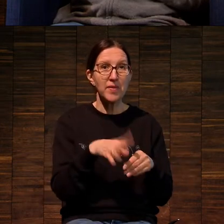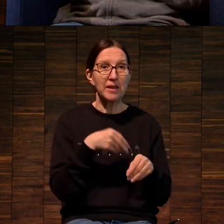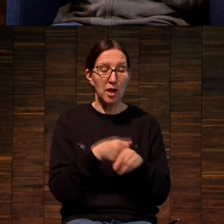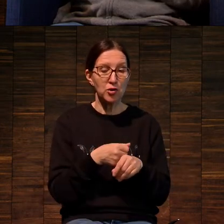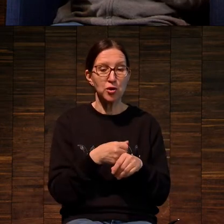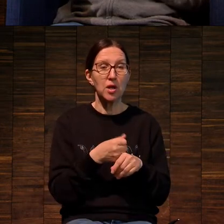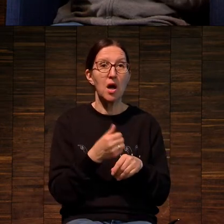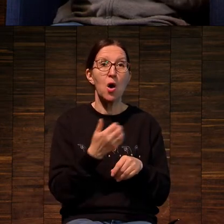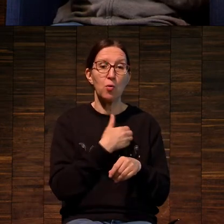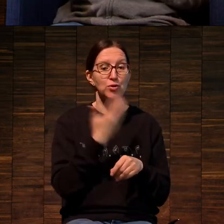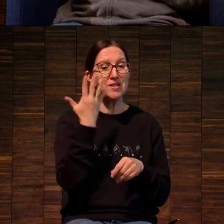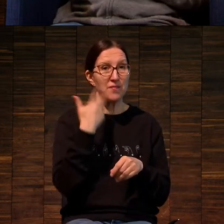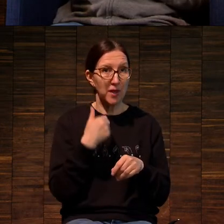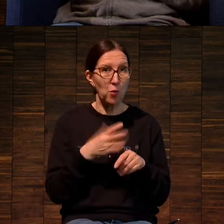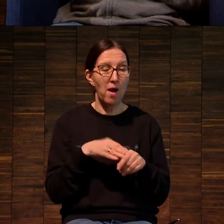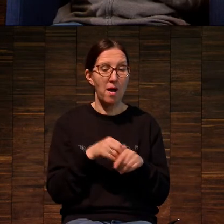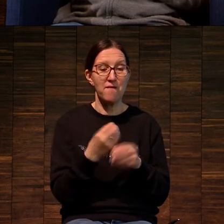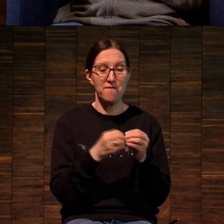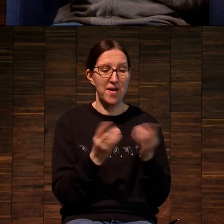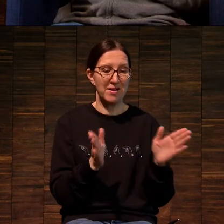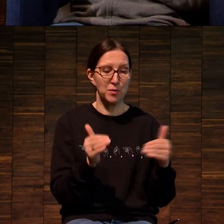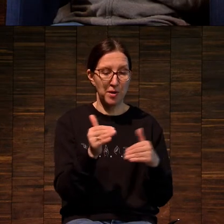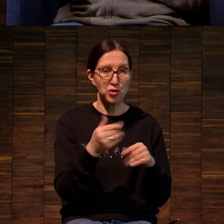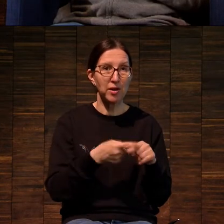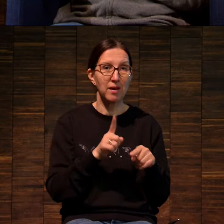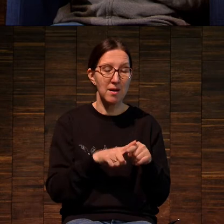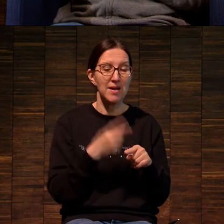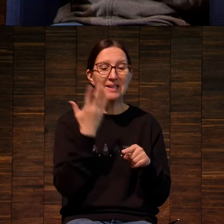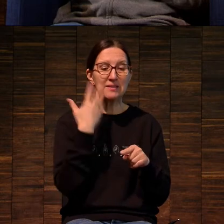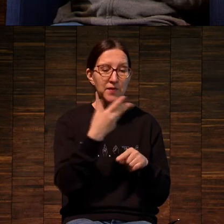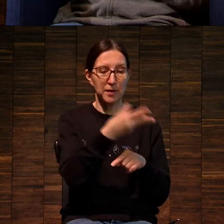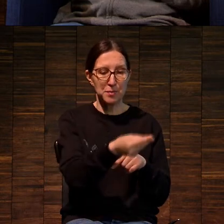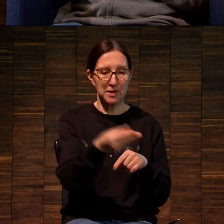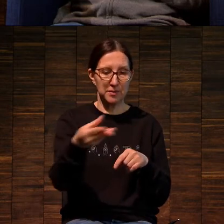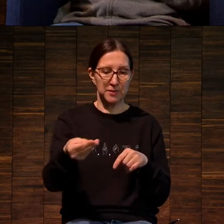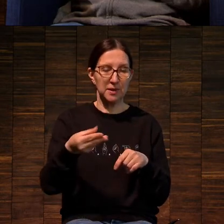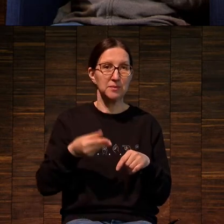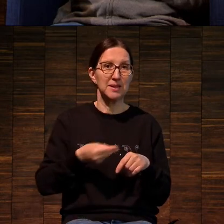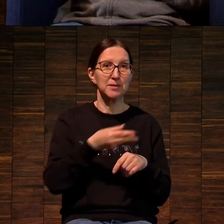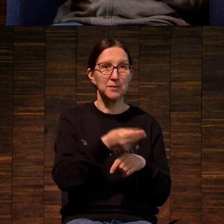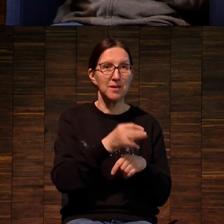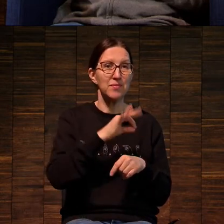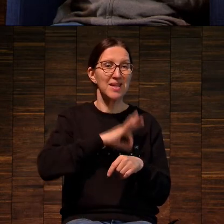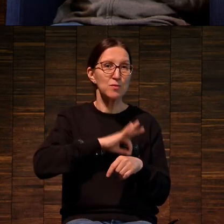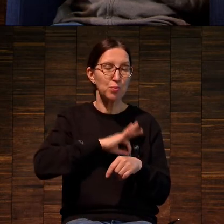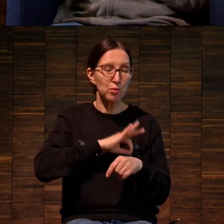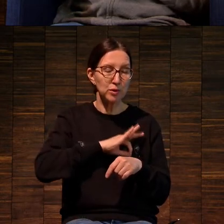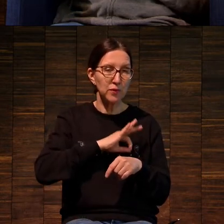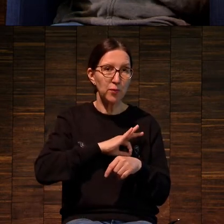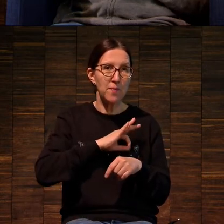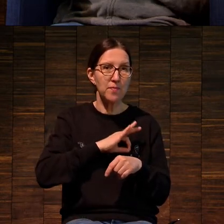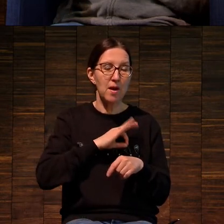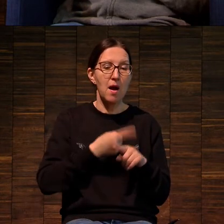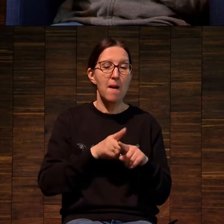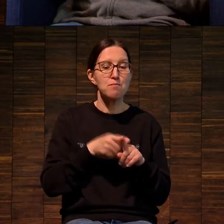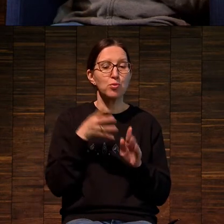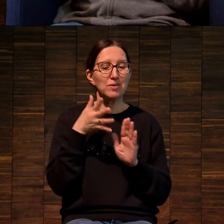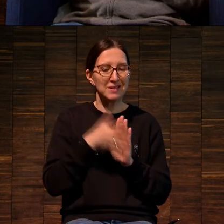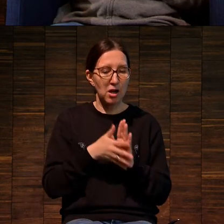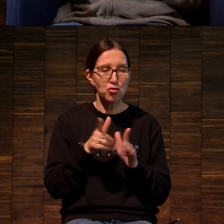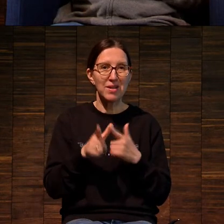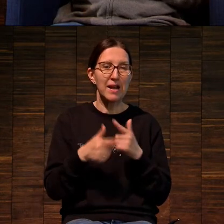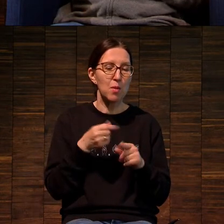надо было разложить это изображение на составляющие цвета и, используя либо прозрачность,